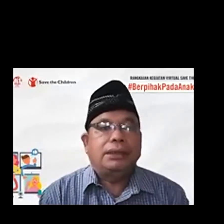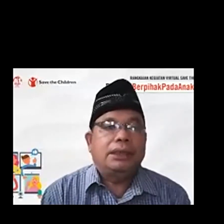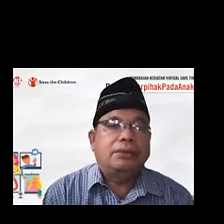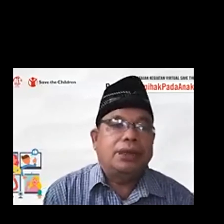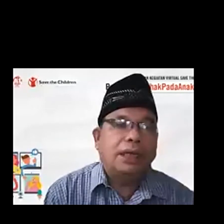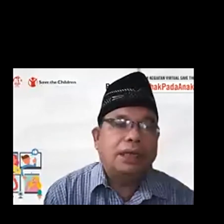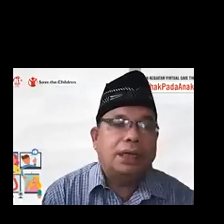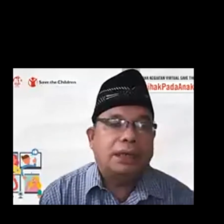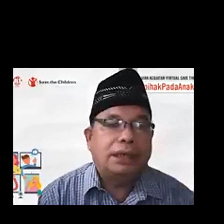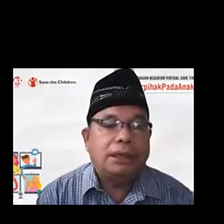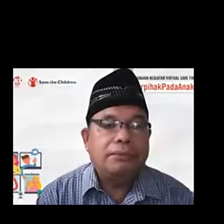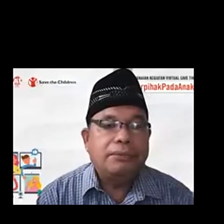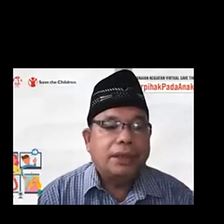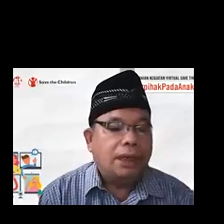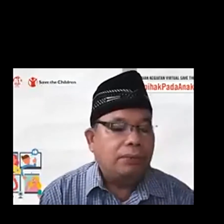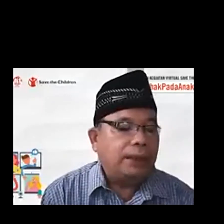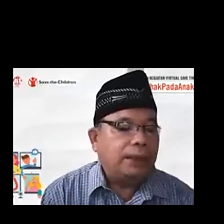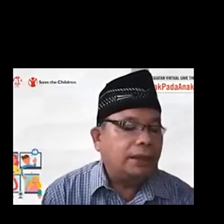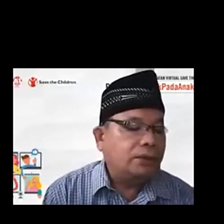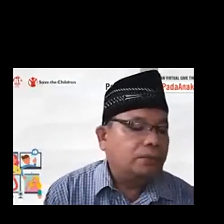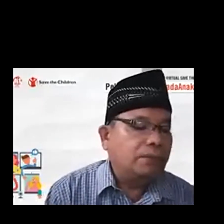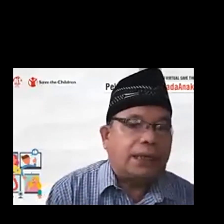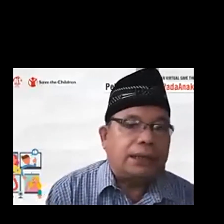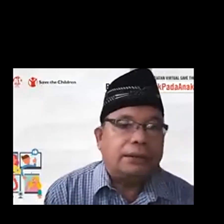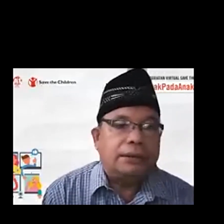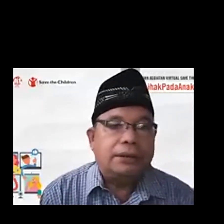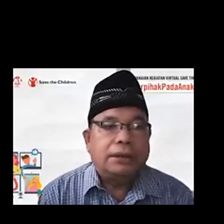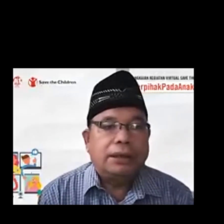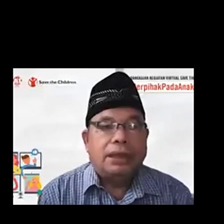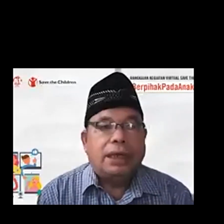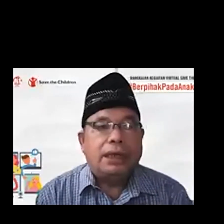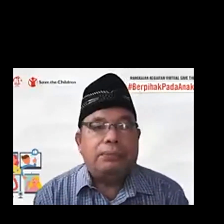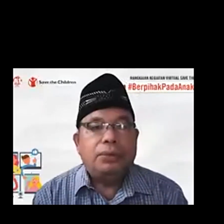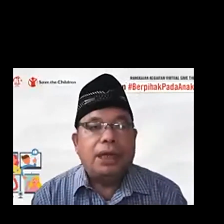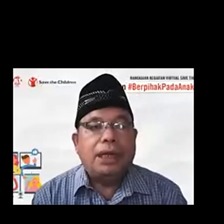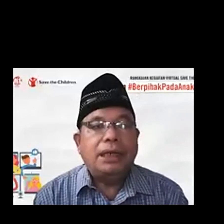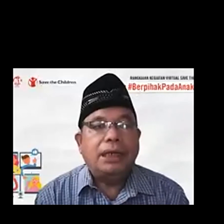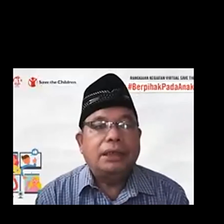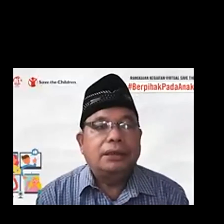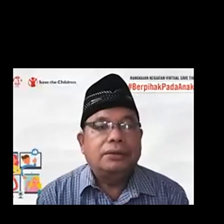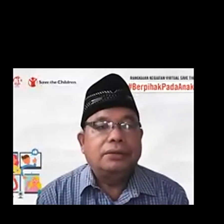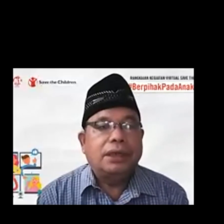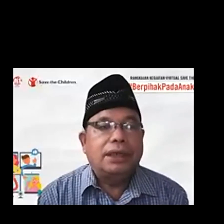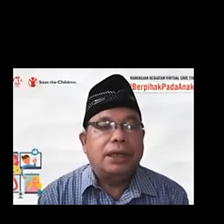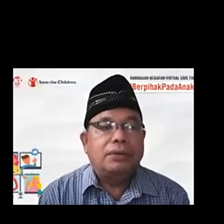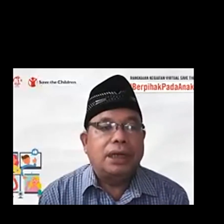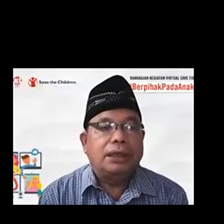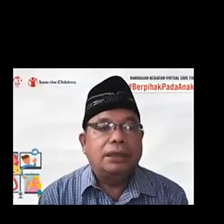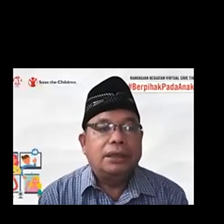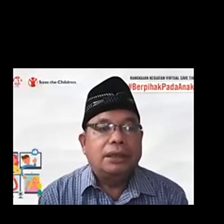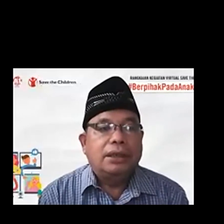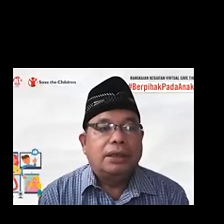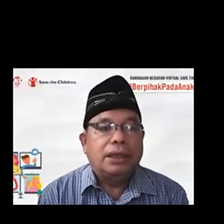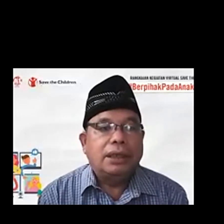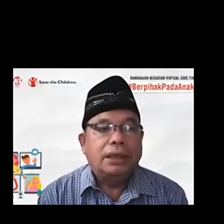dan kecamatan pelurahan yang ada di Kabupaten Sumba Barat. Ada pun hal-hal yang sudah dilakukan